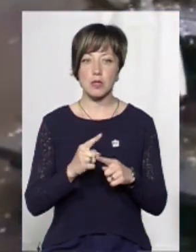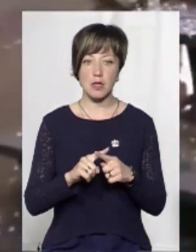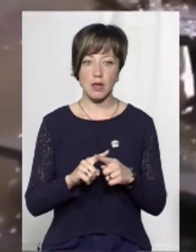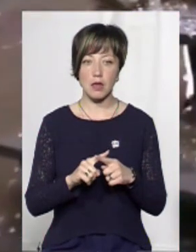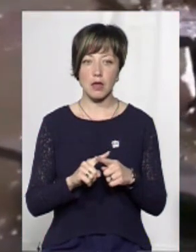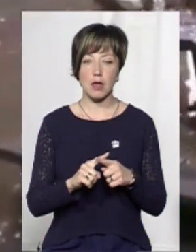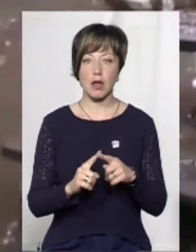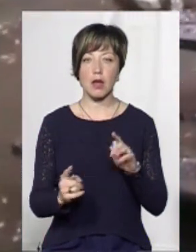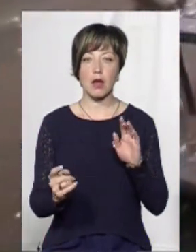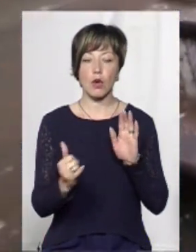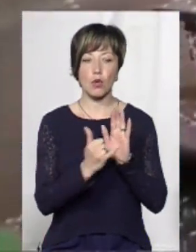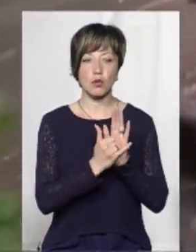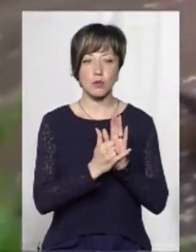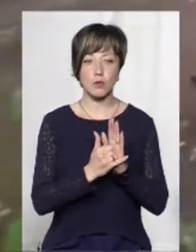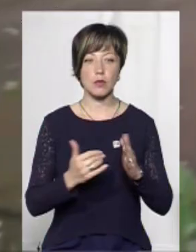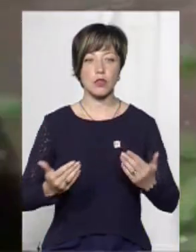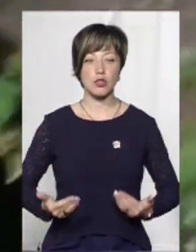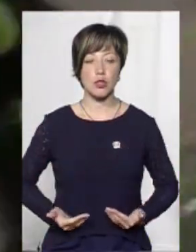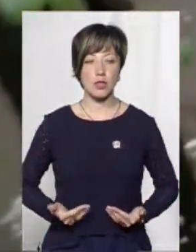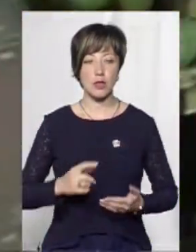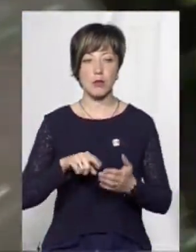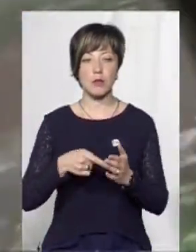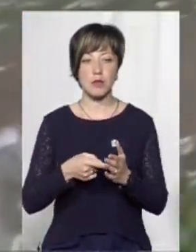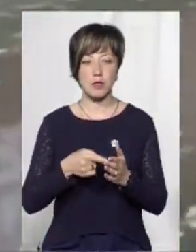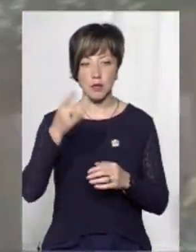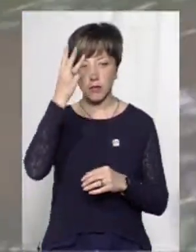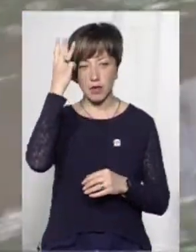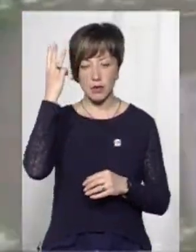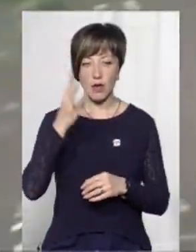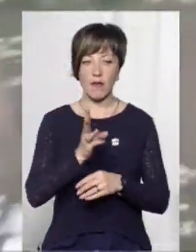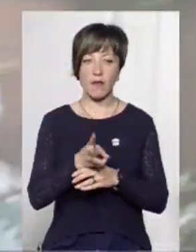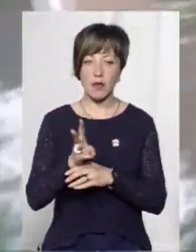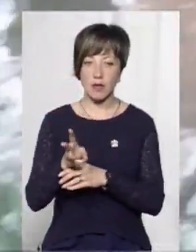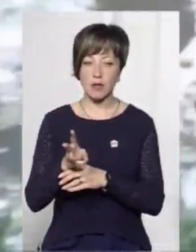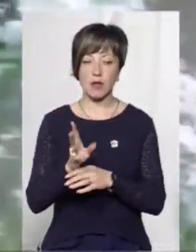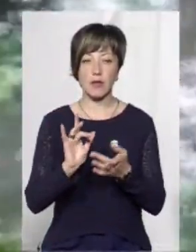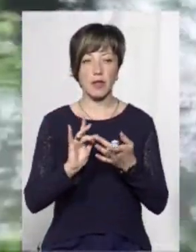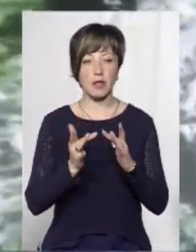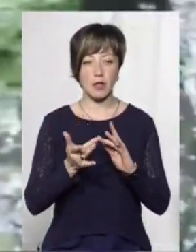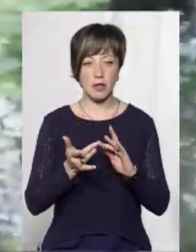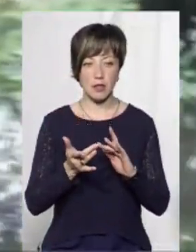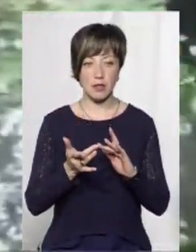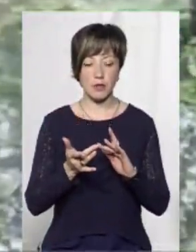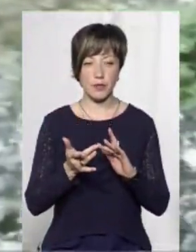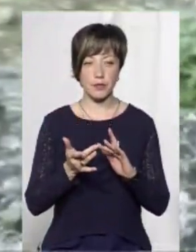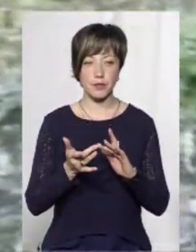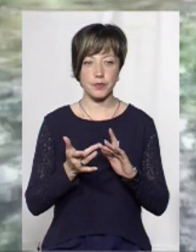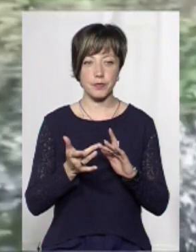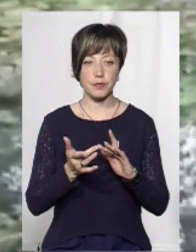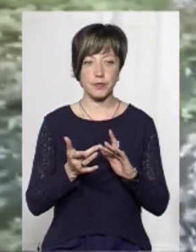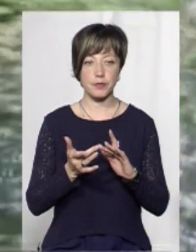розміщували жителі Хмельницького відео у соціальних мережах.